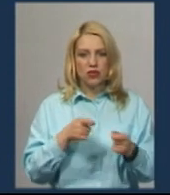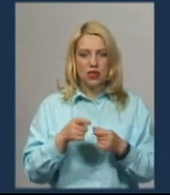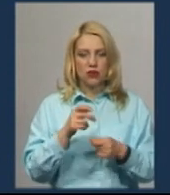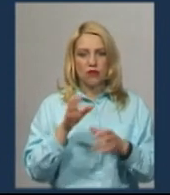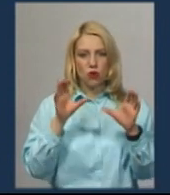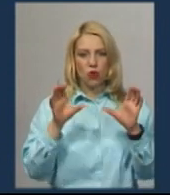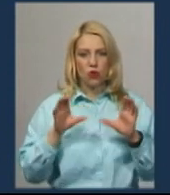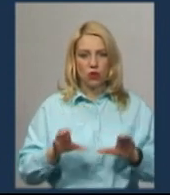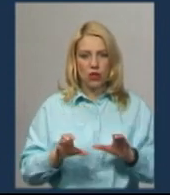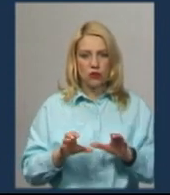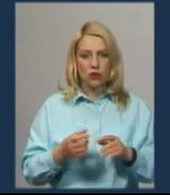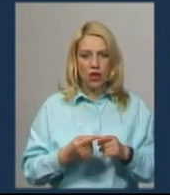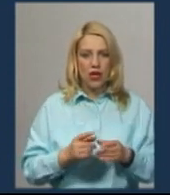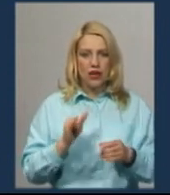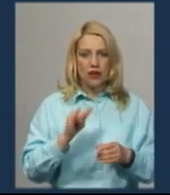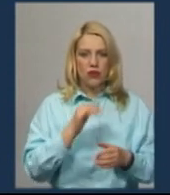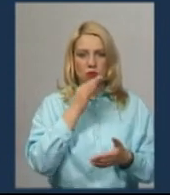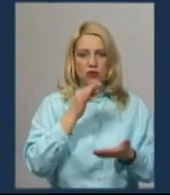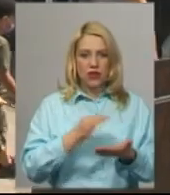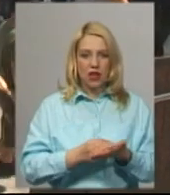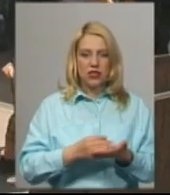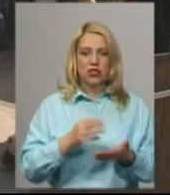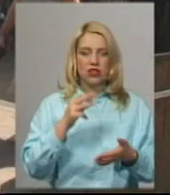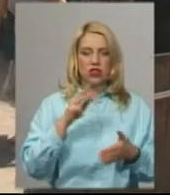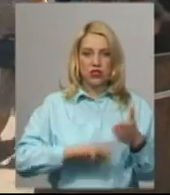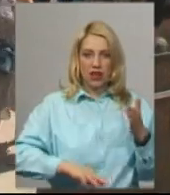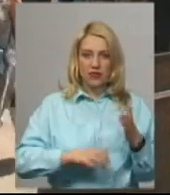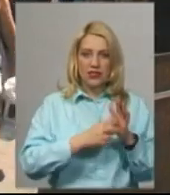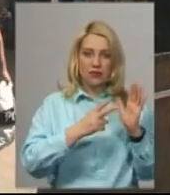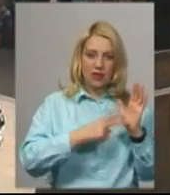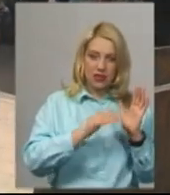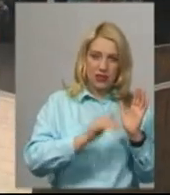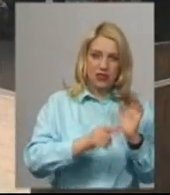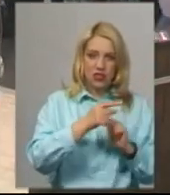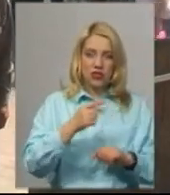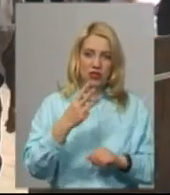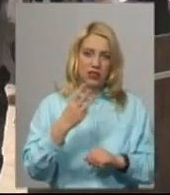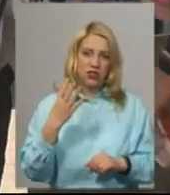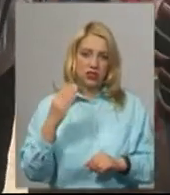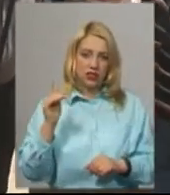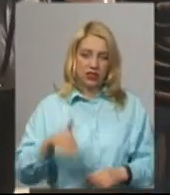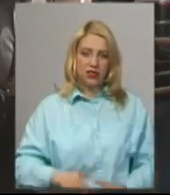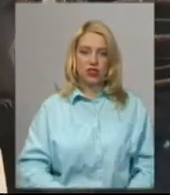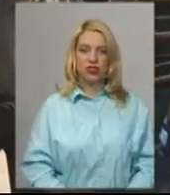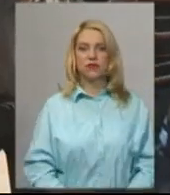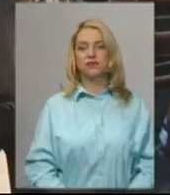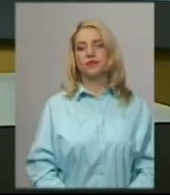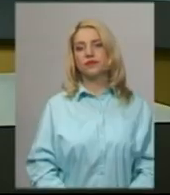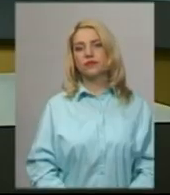за порушення працівництва – 3-4 тисячі. Леся Боровець, Віктор Кривий. Новини на Суспільному. Хмельницький.